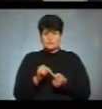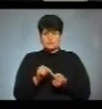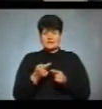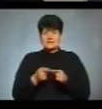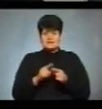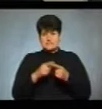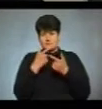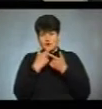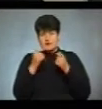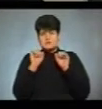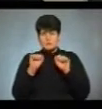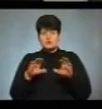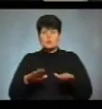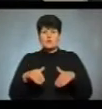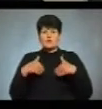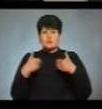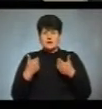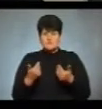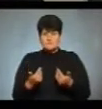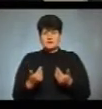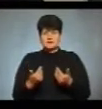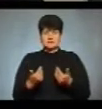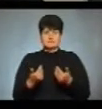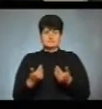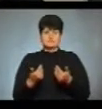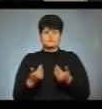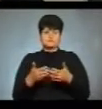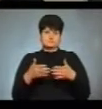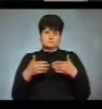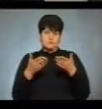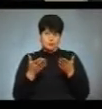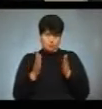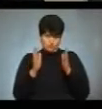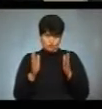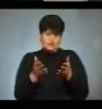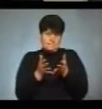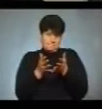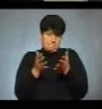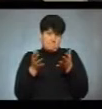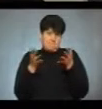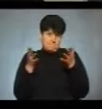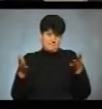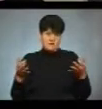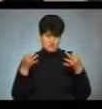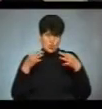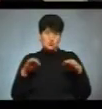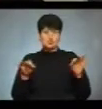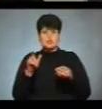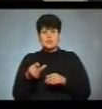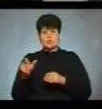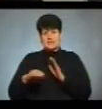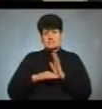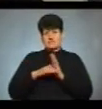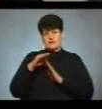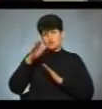інформація може подаватись або раціологічним шляхом, і бути більш доступна для людей з вищою